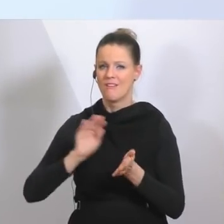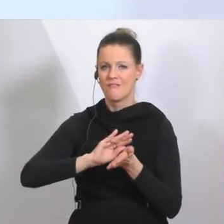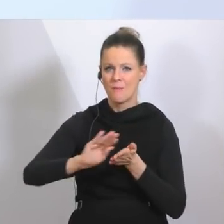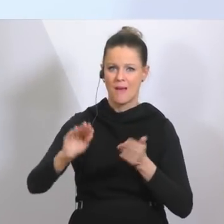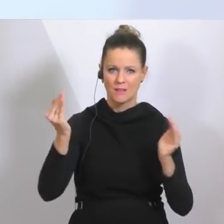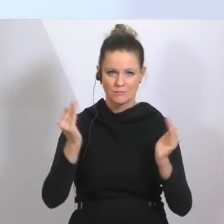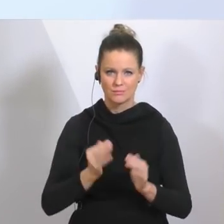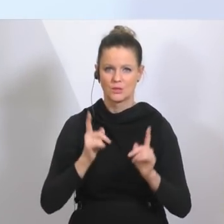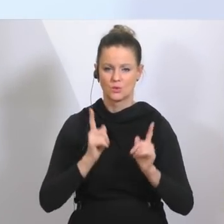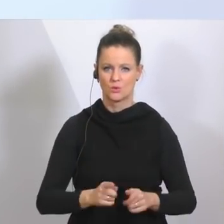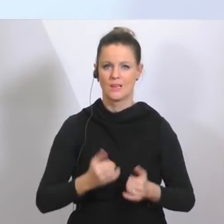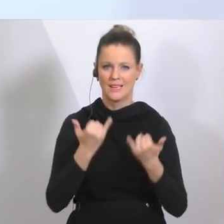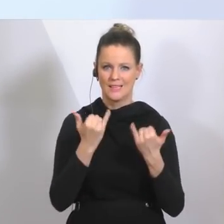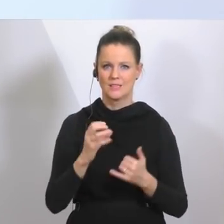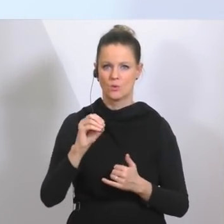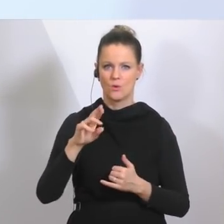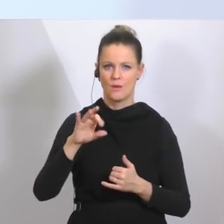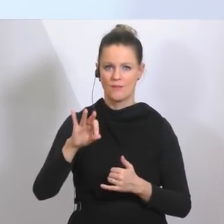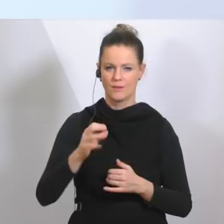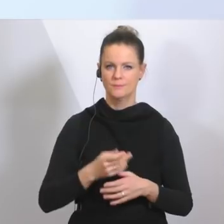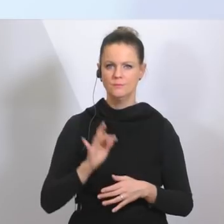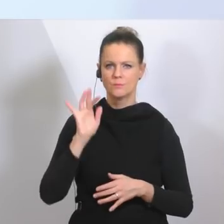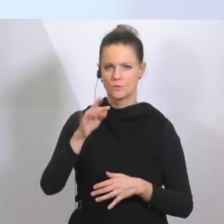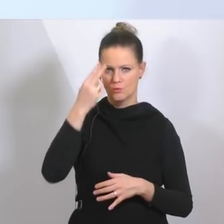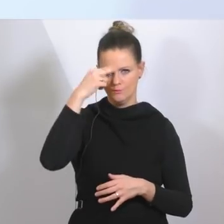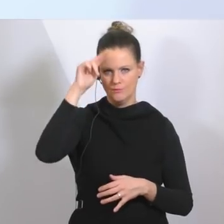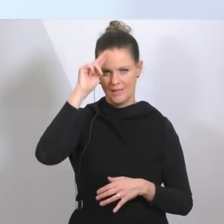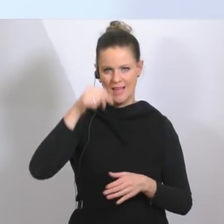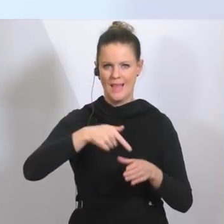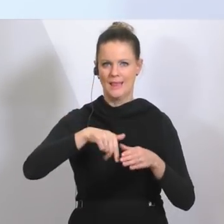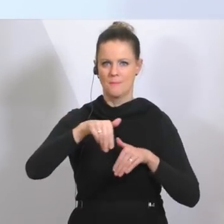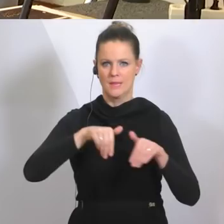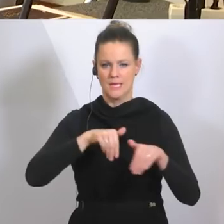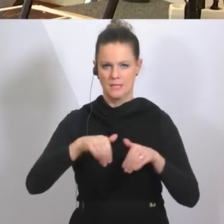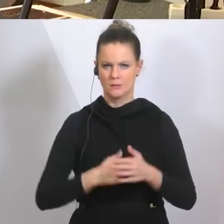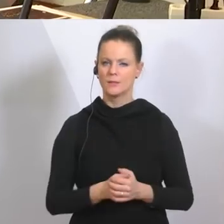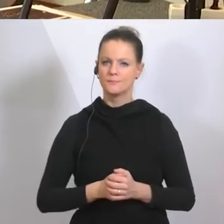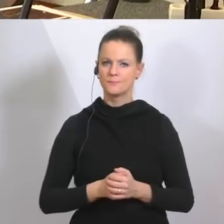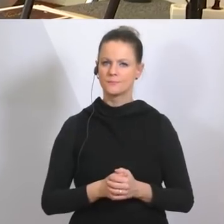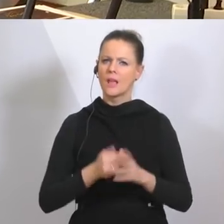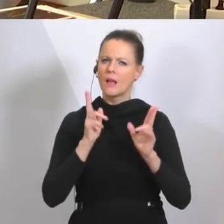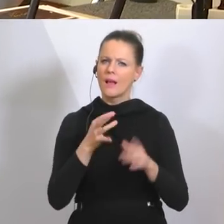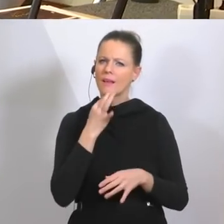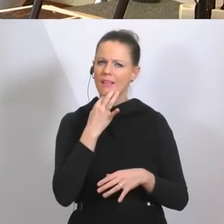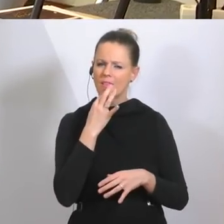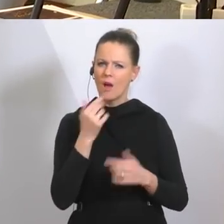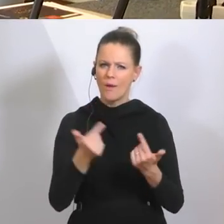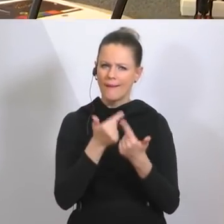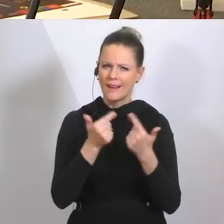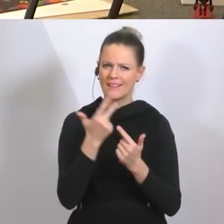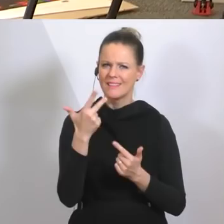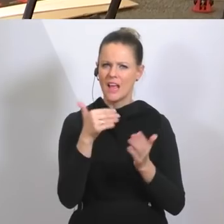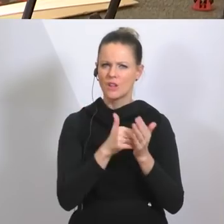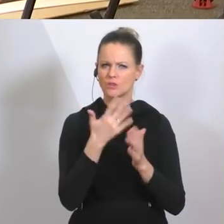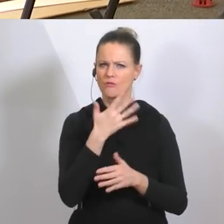Nächste Frage, ORF, bitte sehr. Eine Frage an den Herrn Innenminister. Können Sie genauer erläutern, wo denn die 3500